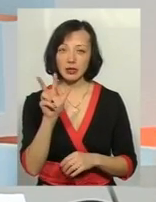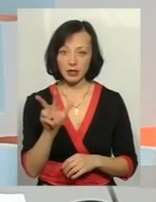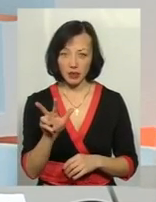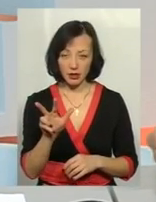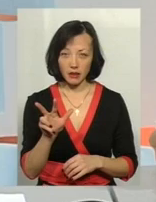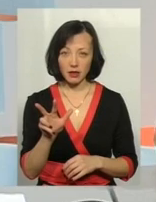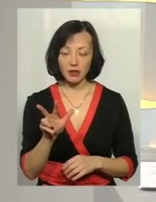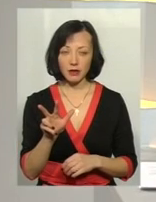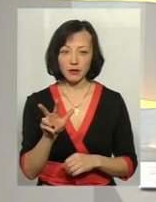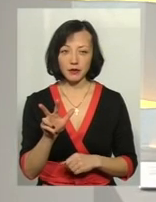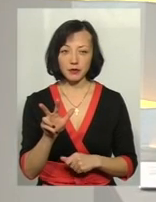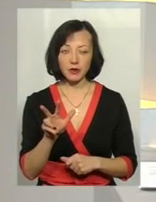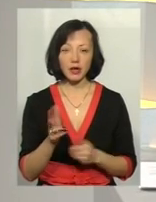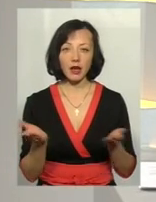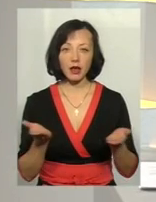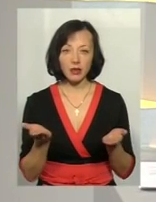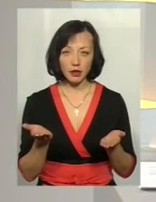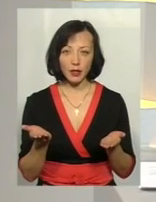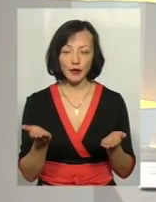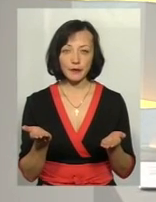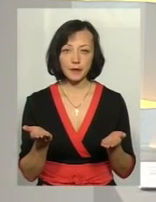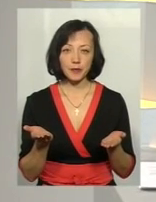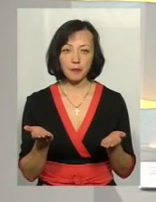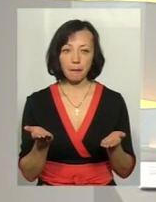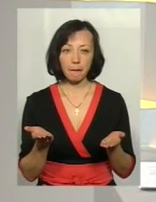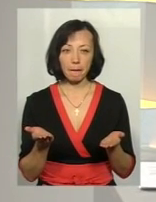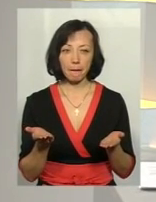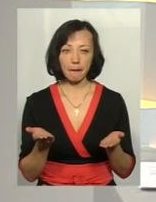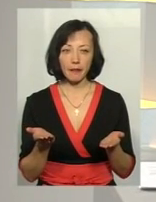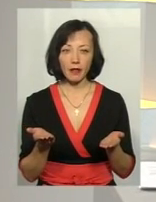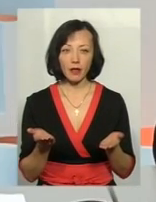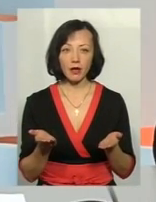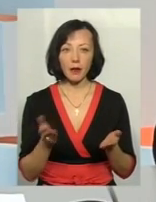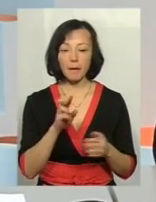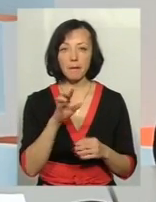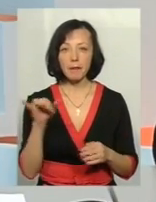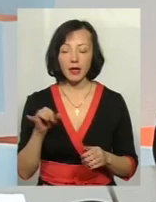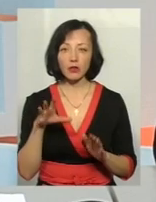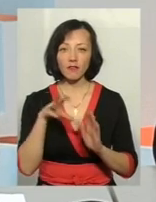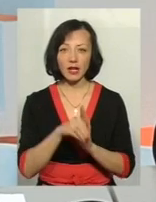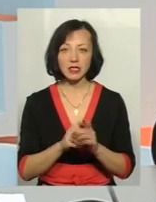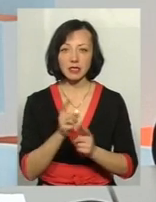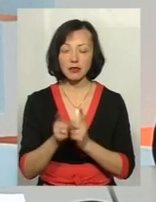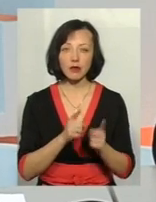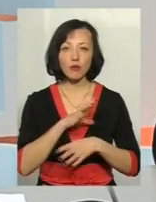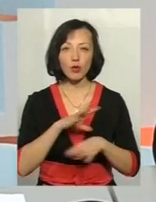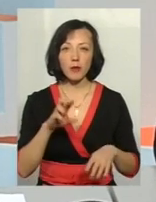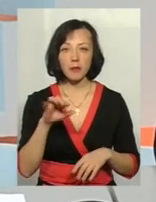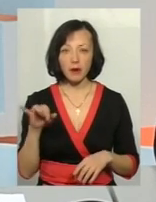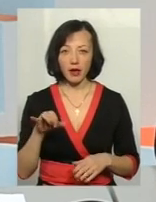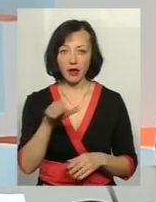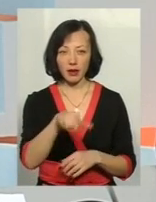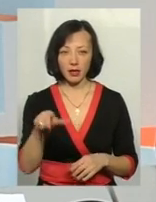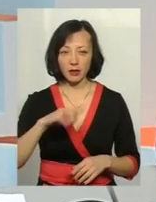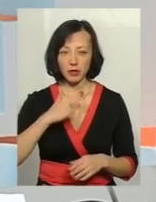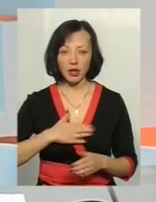які до внесення змін не були би клієнтами нашого центру.